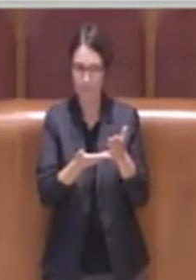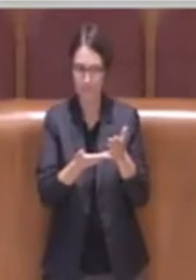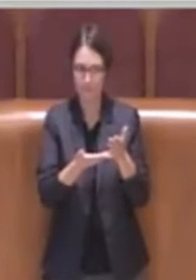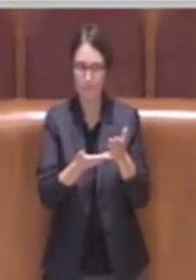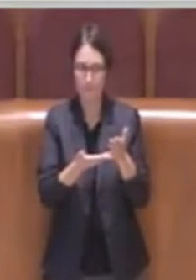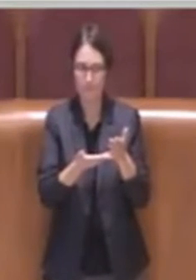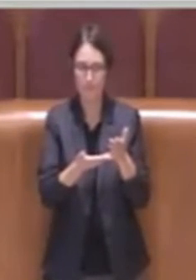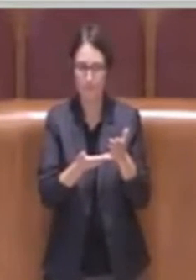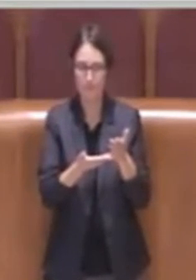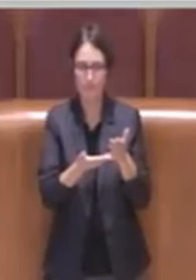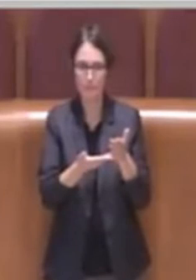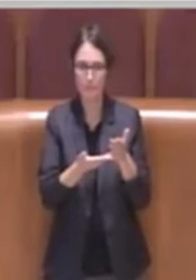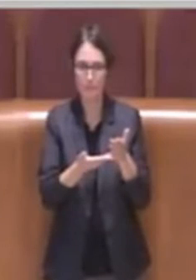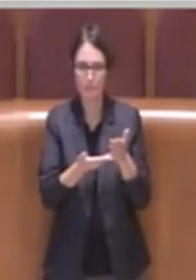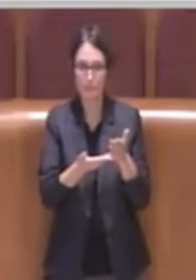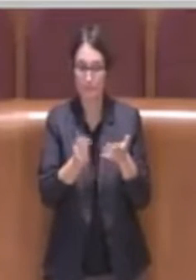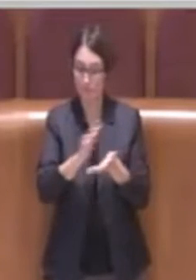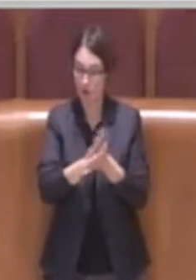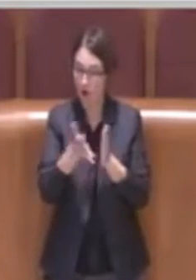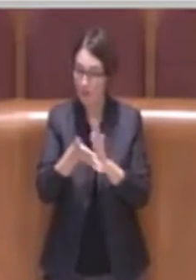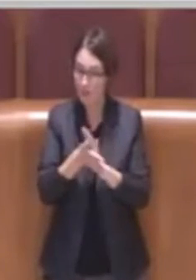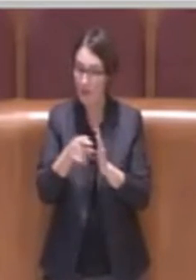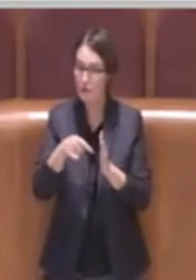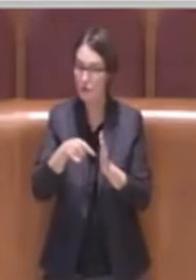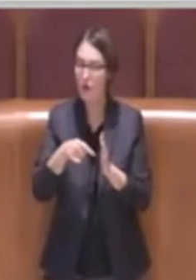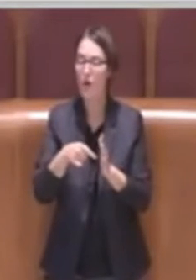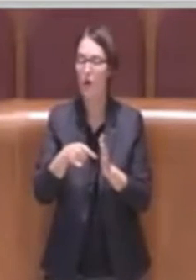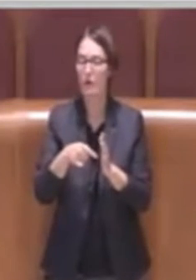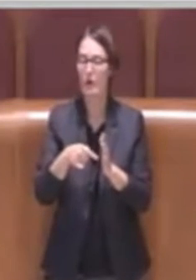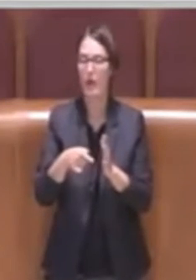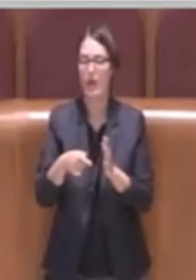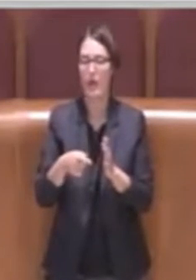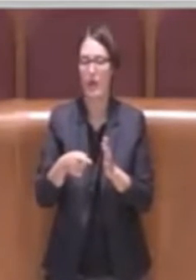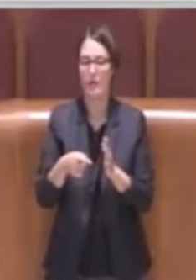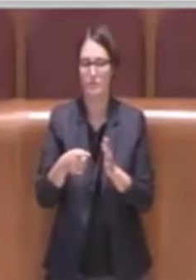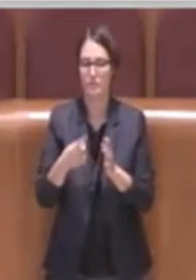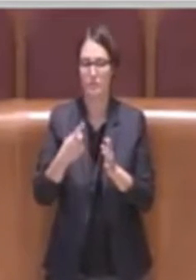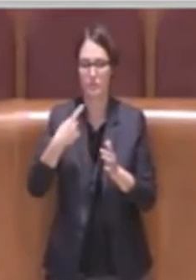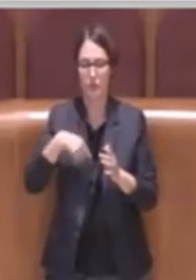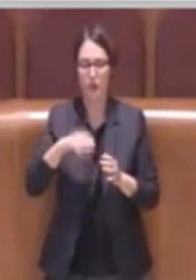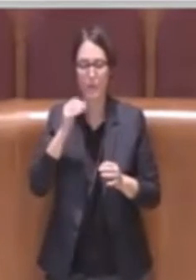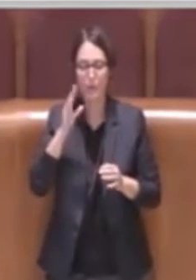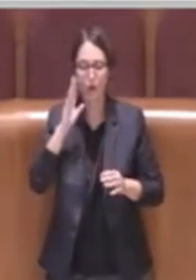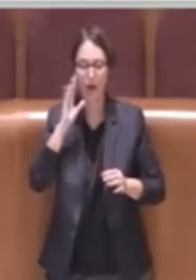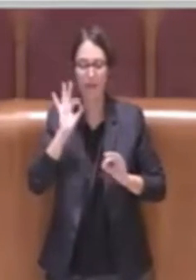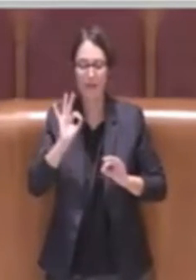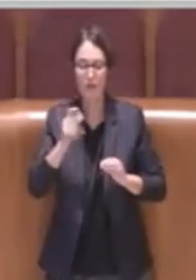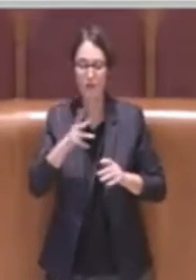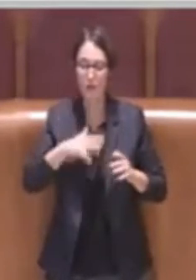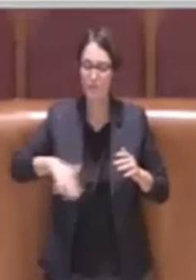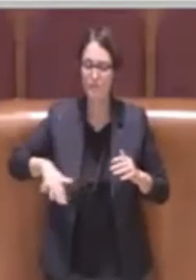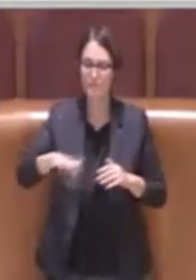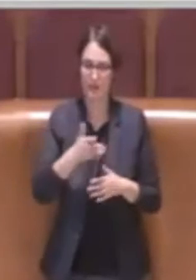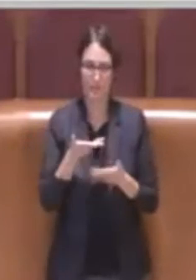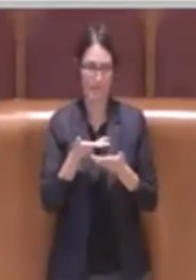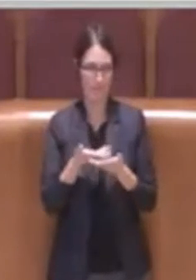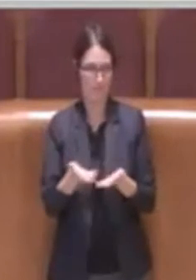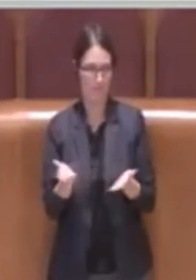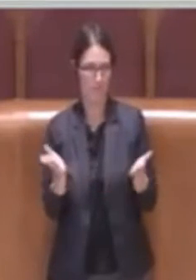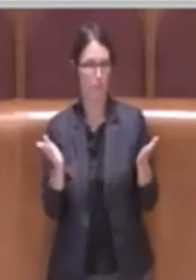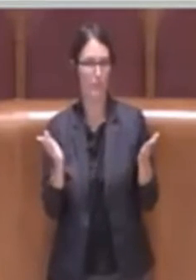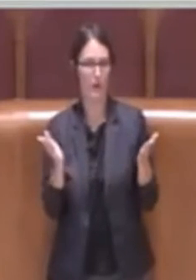convenzione e noi abbiamo posto invece proprio agli spazi pubblici, agli spazi